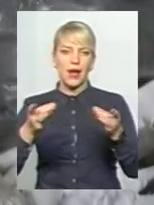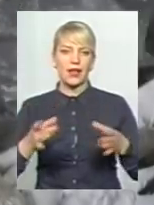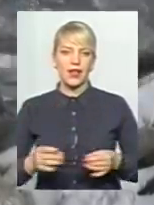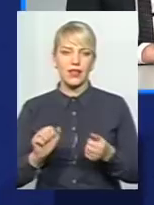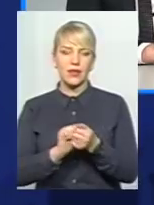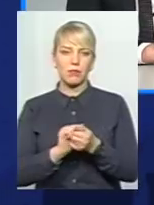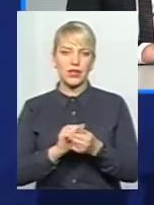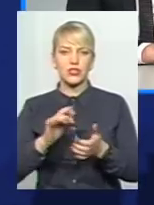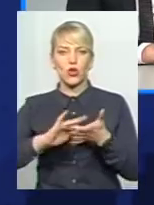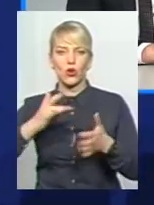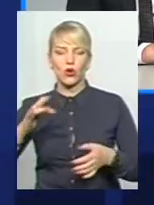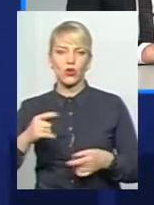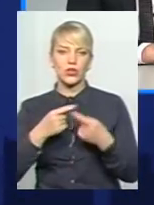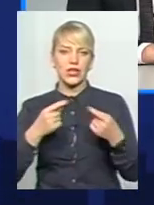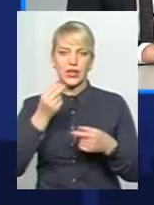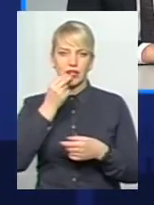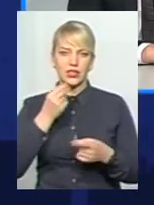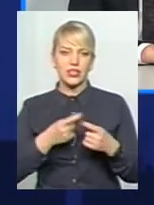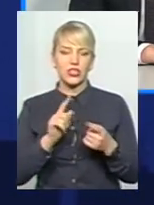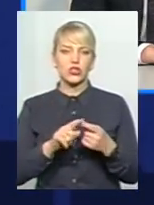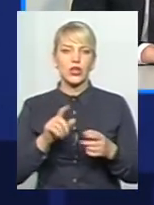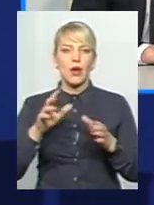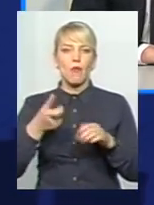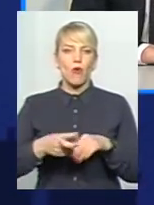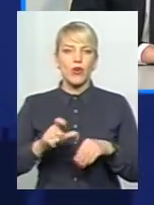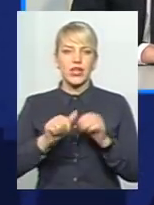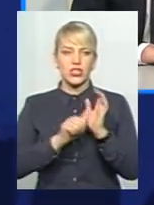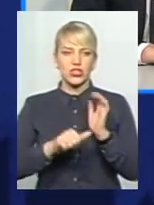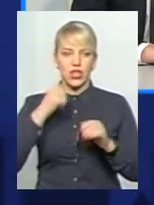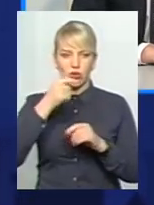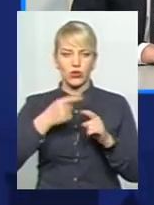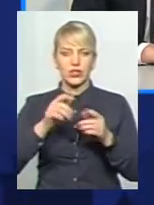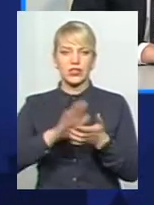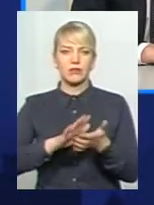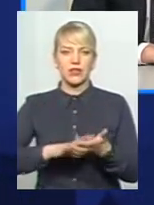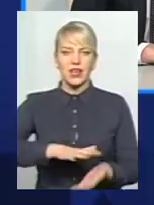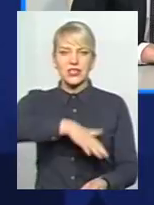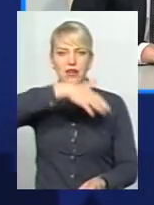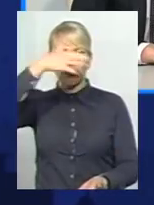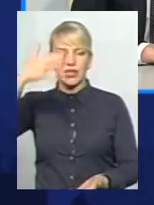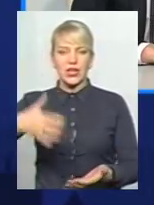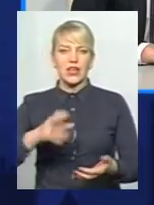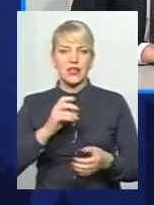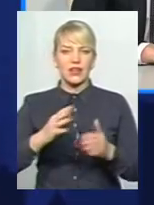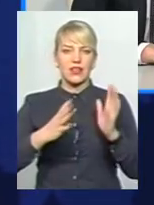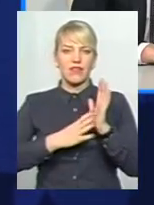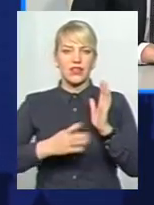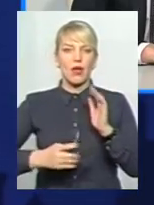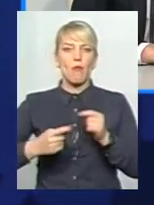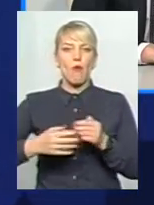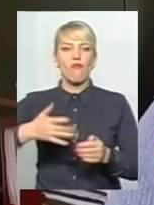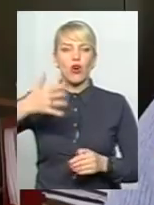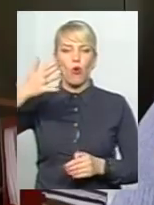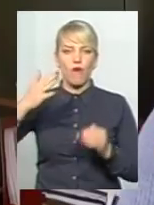склопапір, та рештки їжі. За понад 60 років тут сміття нагромадилося за вишки, як дев'ятиповерховий будинок. Можливість нашого